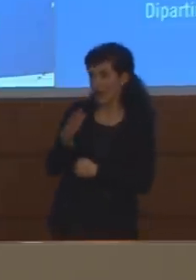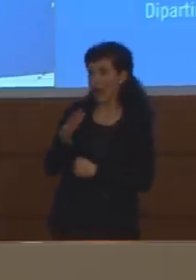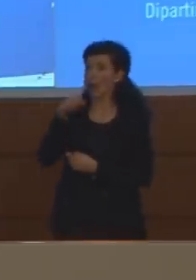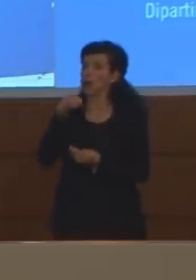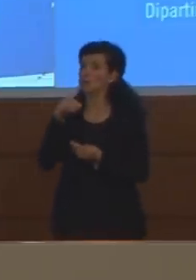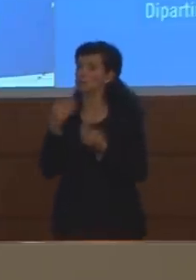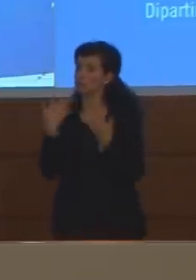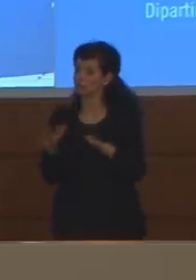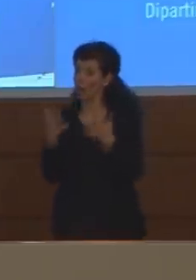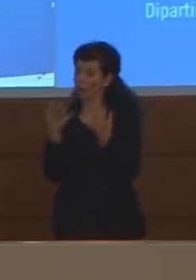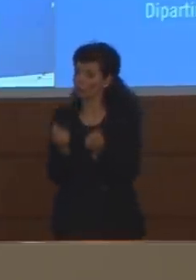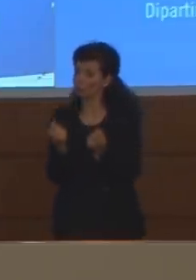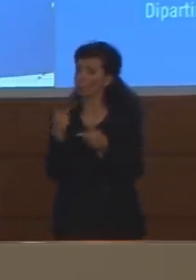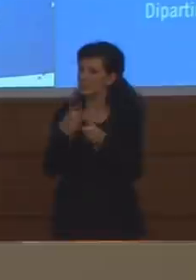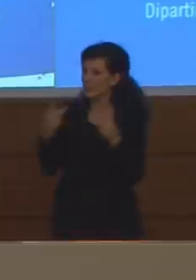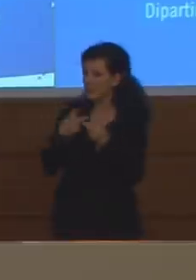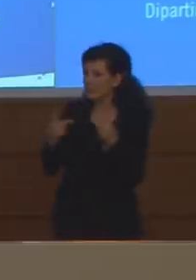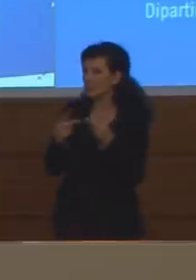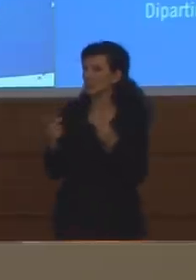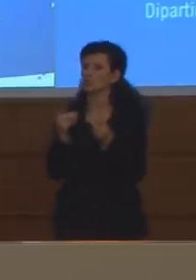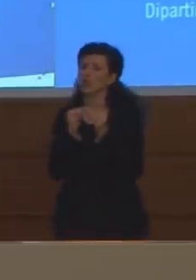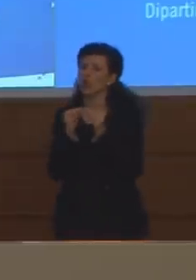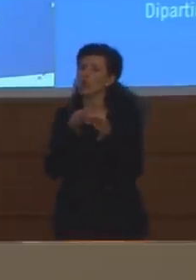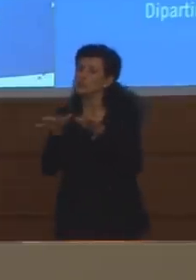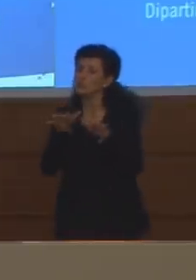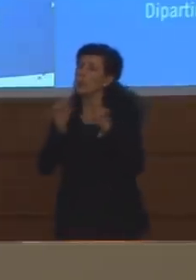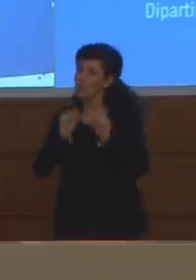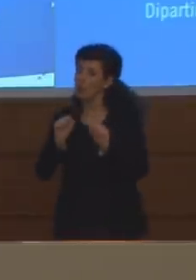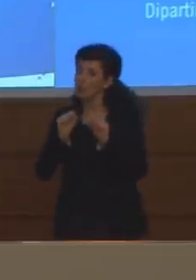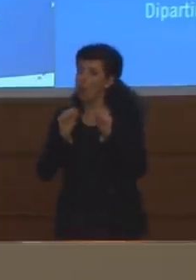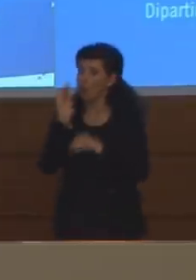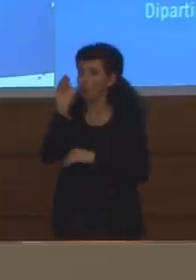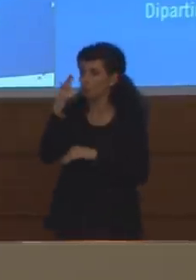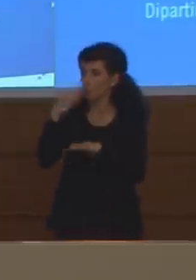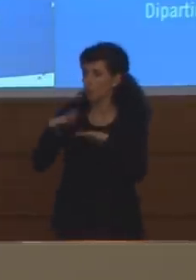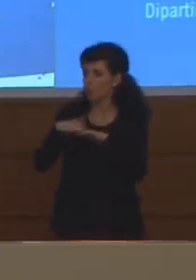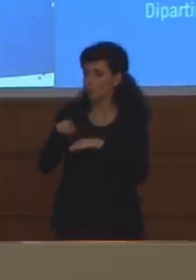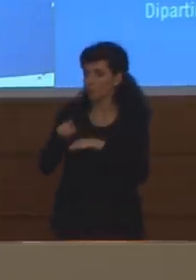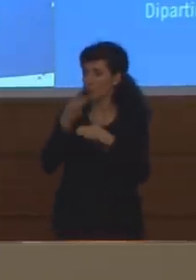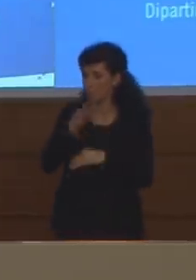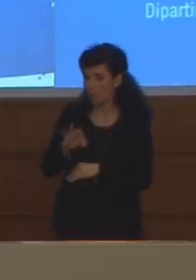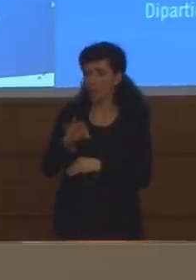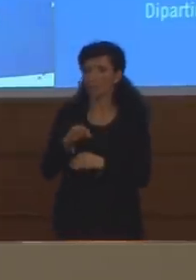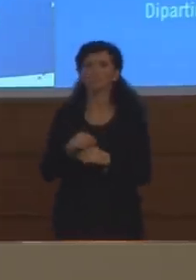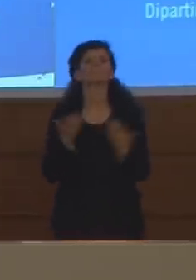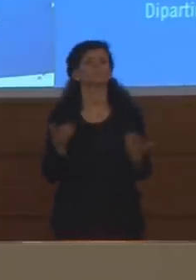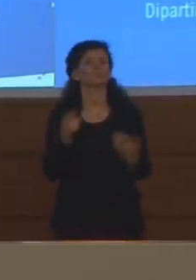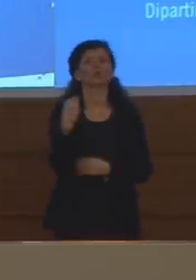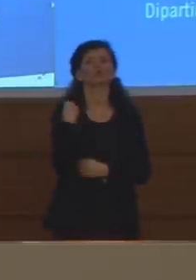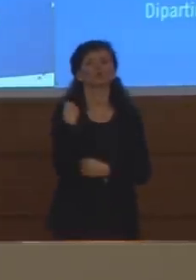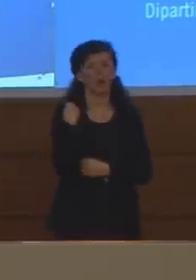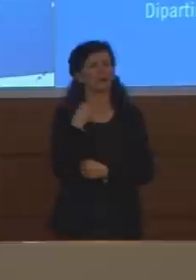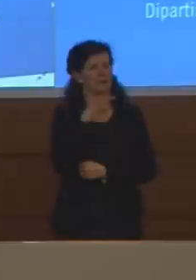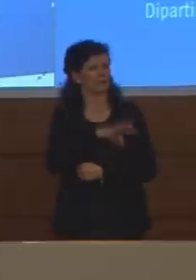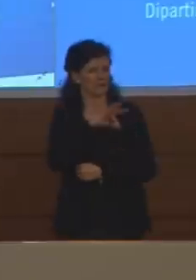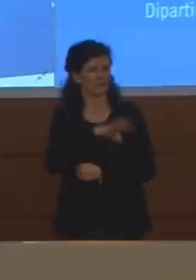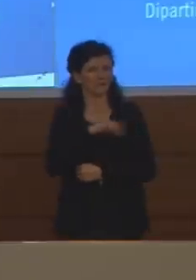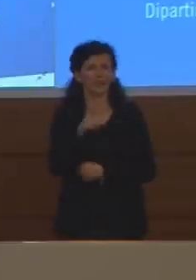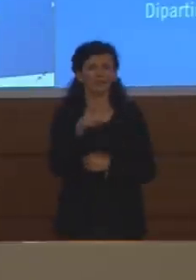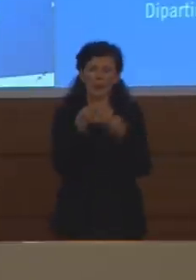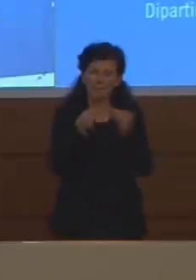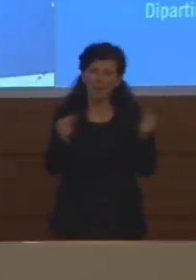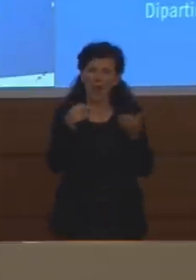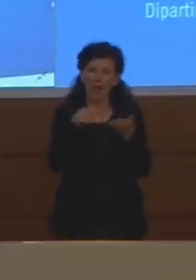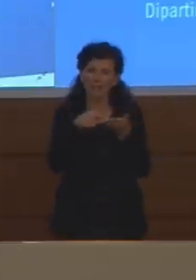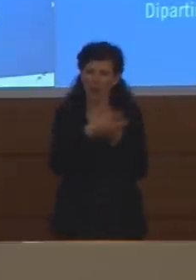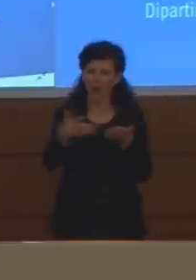secondo lei, personalmente è un sistema che ha delle chance. Grazie. Sì, dunque è una domanda interessante, perché la plasma terapia, cioè